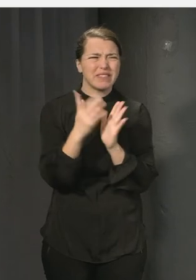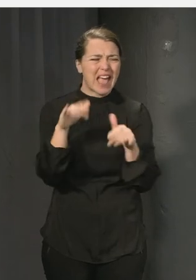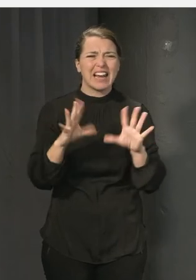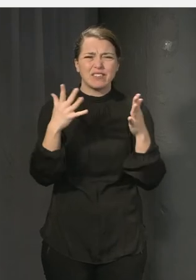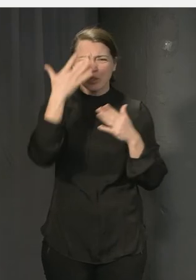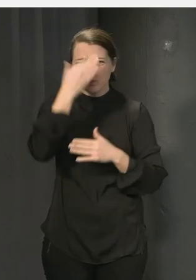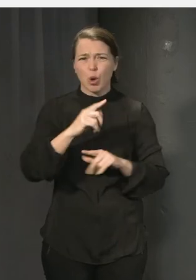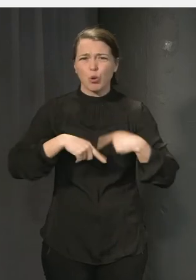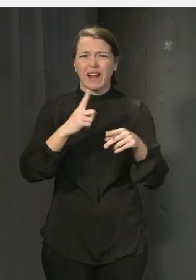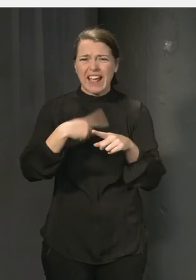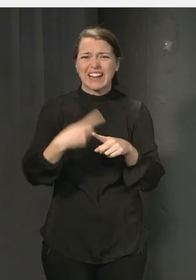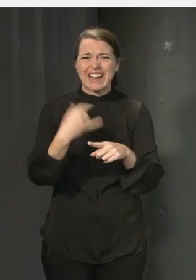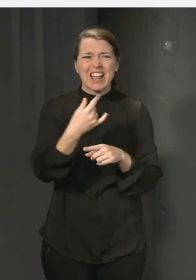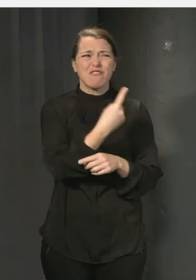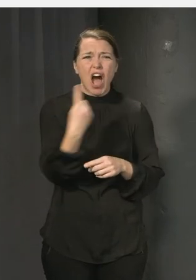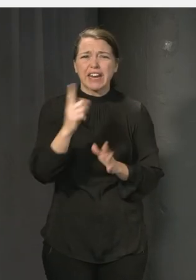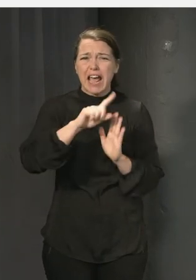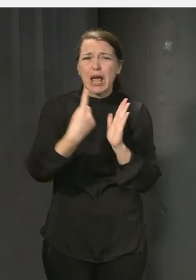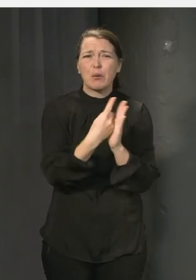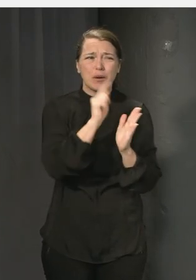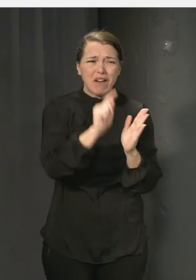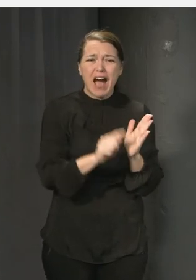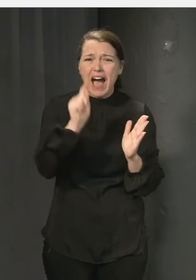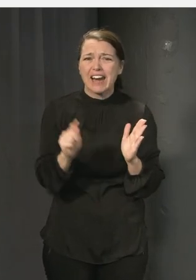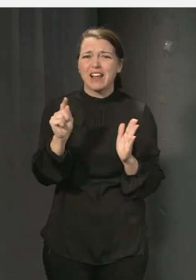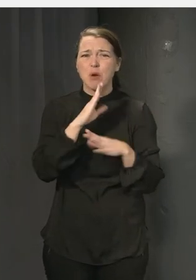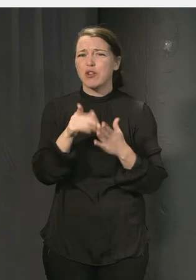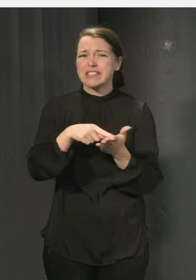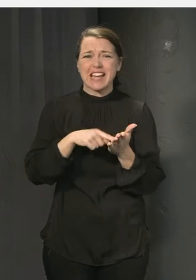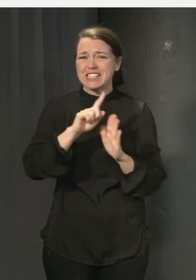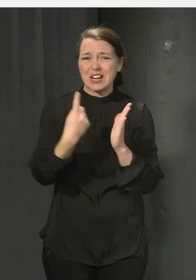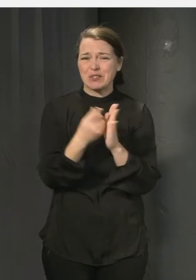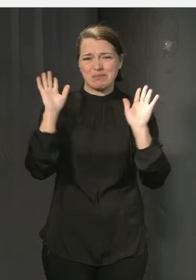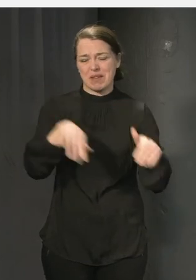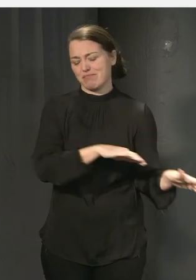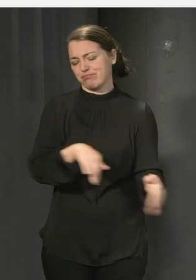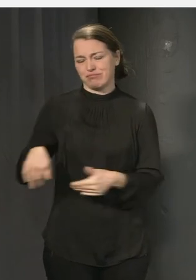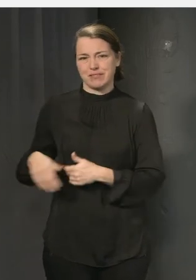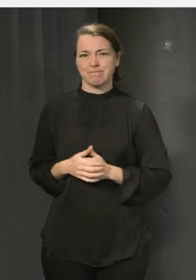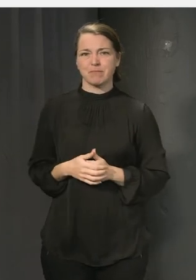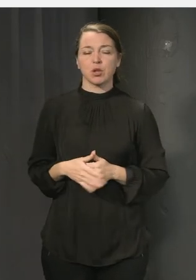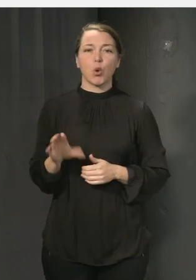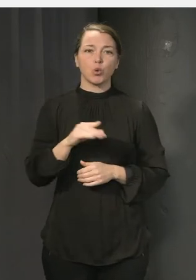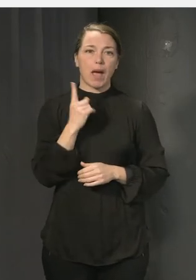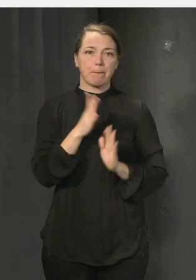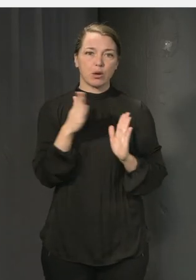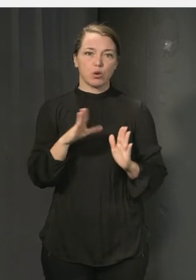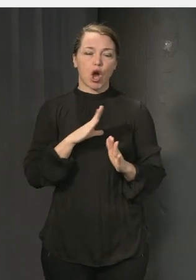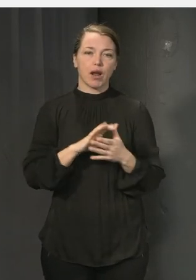utvecklar hela tiden. Och då är vi tillbaka i det där sammanhållna uppdraget. Och det var också under en period man hade kamratstödjare.